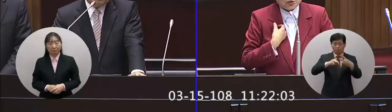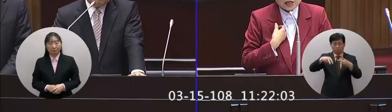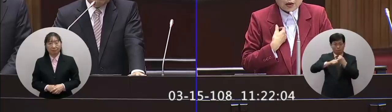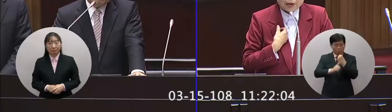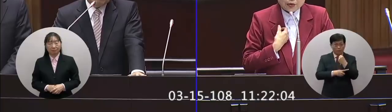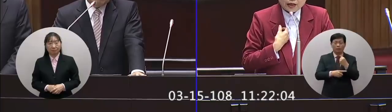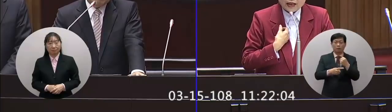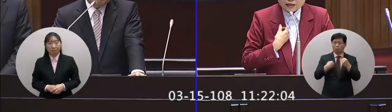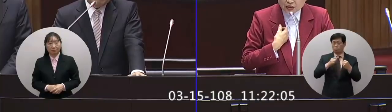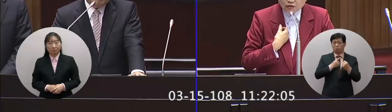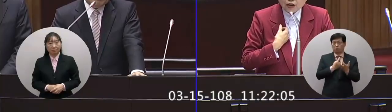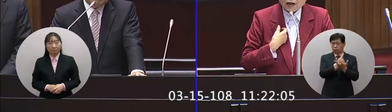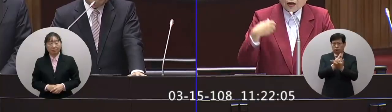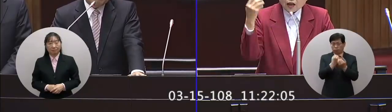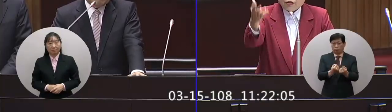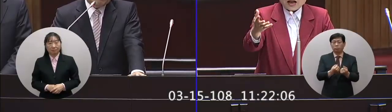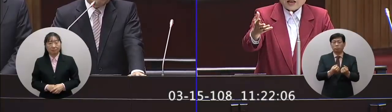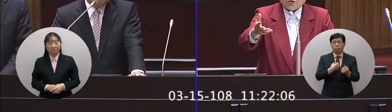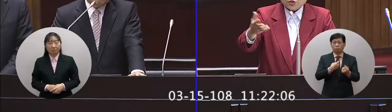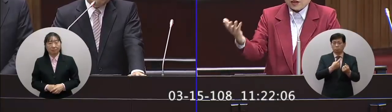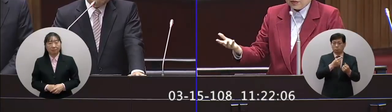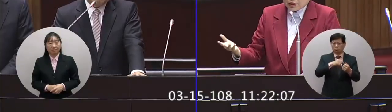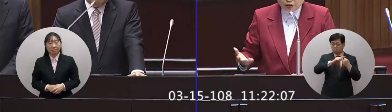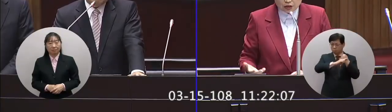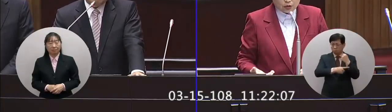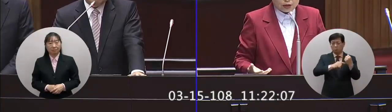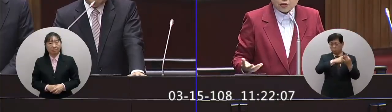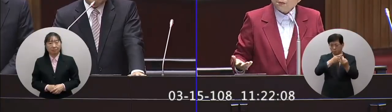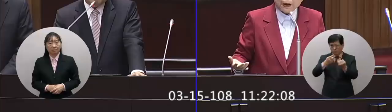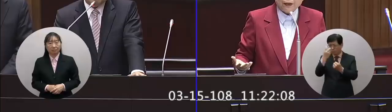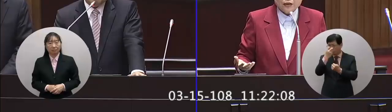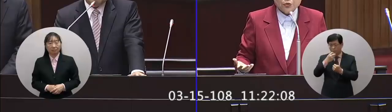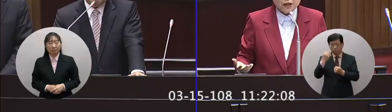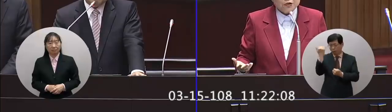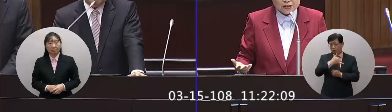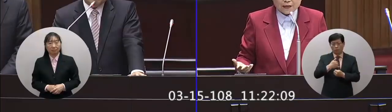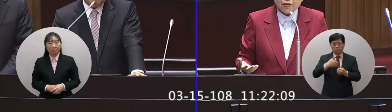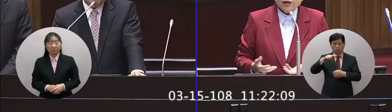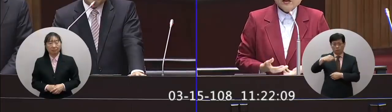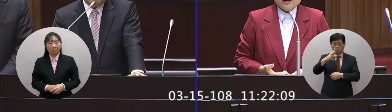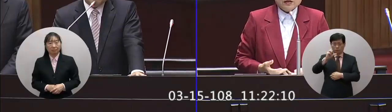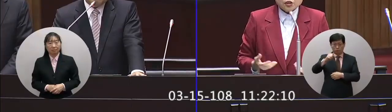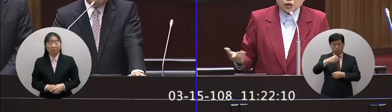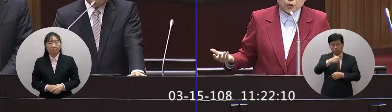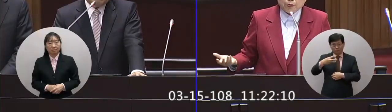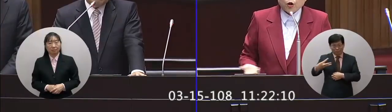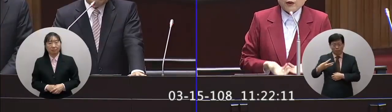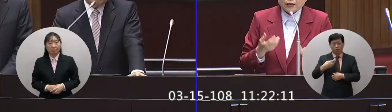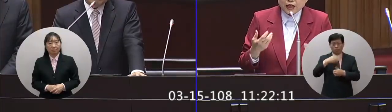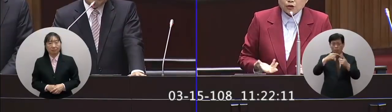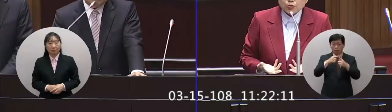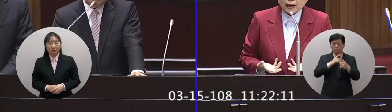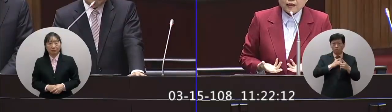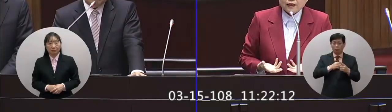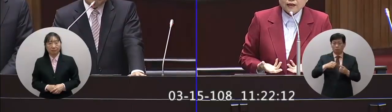法因為我從後到尾沒有離開審刑法各個法條我坐在那邊審奇怪就是185條之三趙紀委